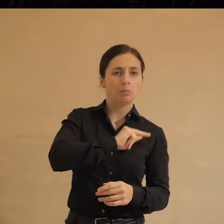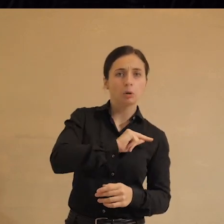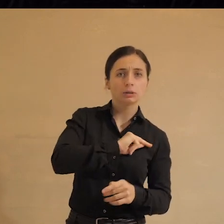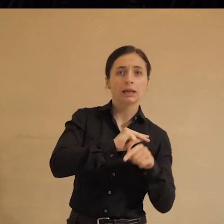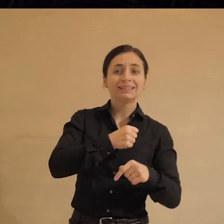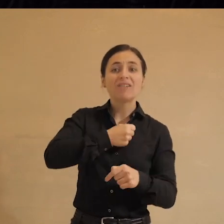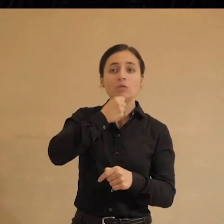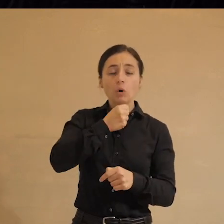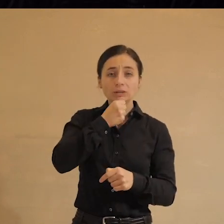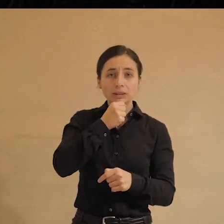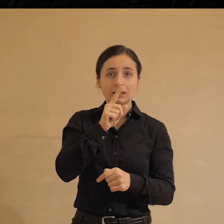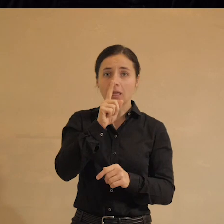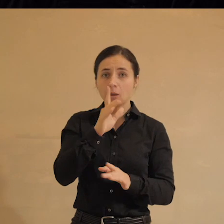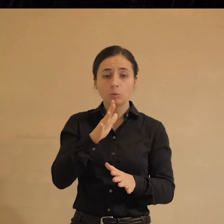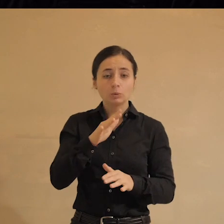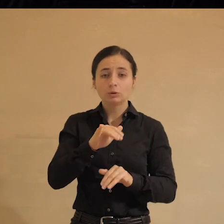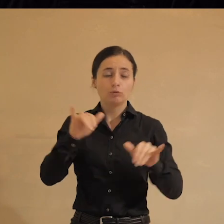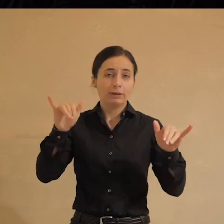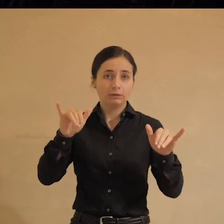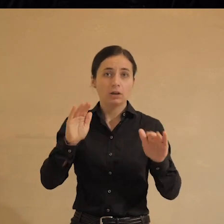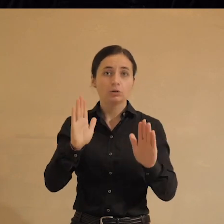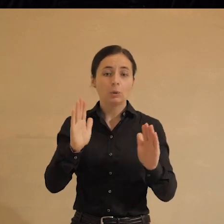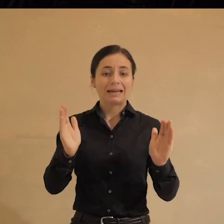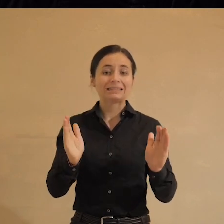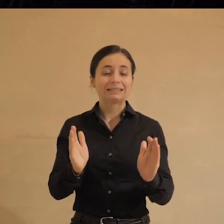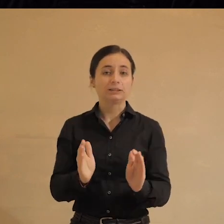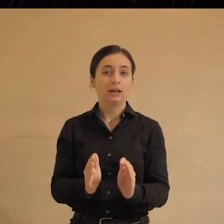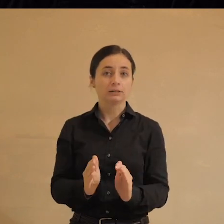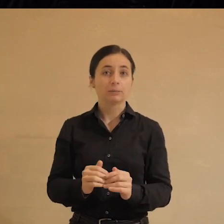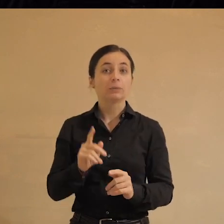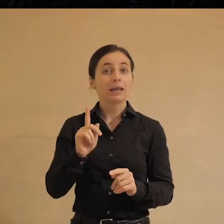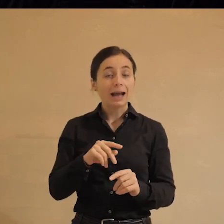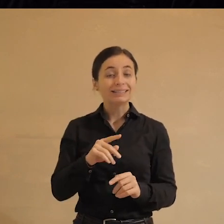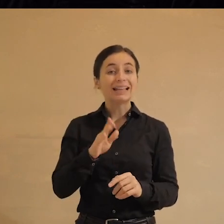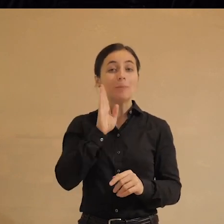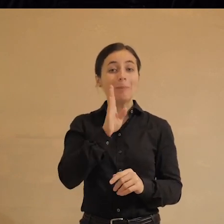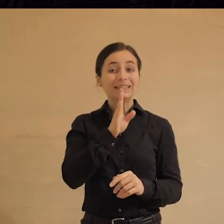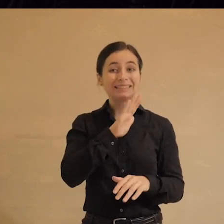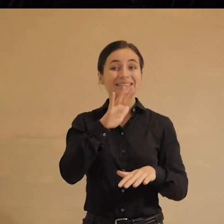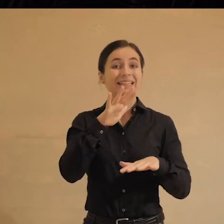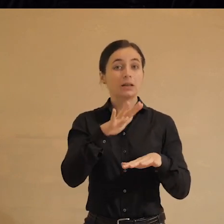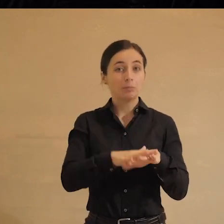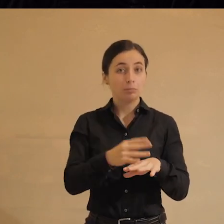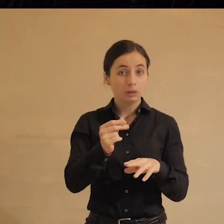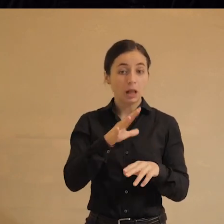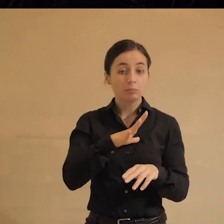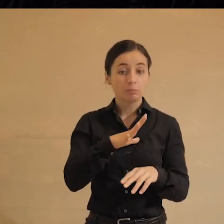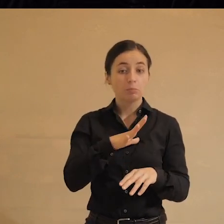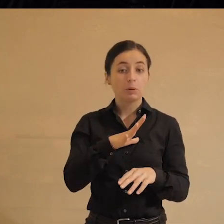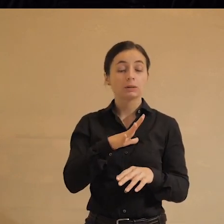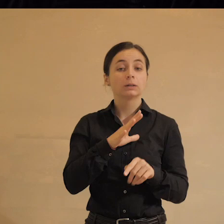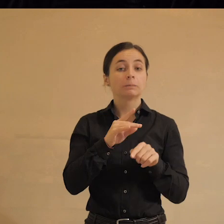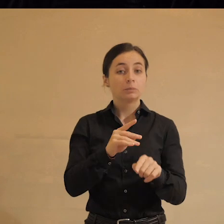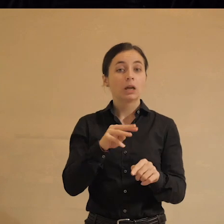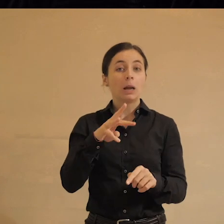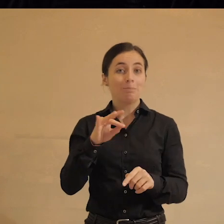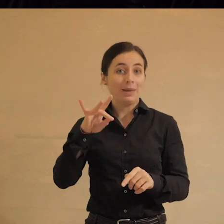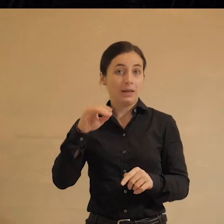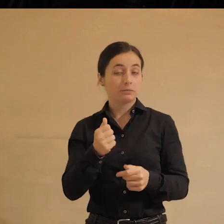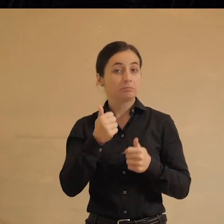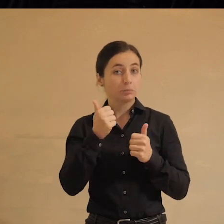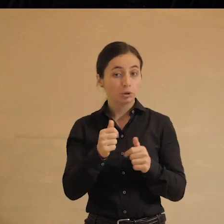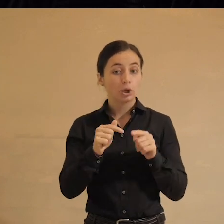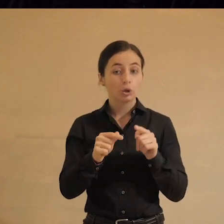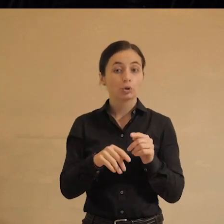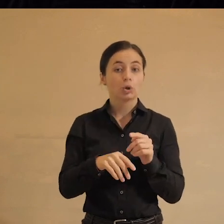этот возраст не будет расти, будет только снижаться. Хотя материнский капитал наш был достаточно успешной демографической мерой и даже